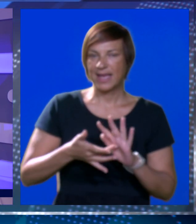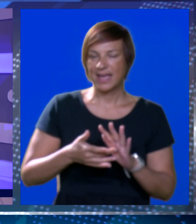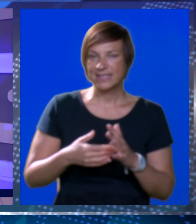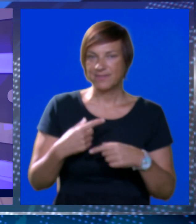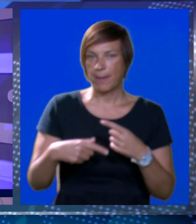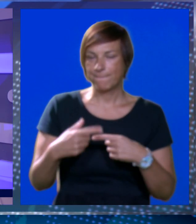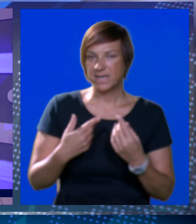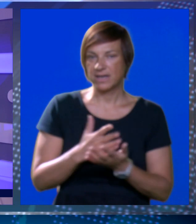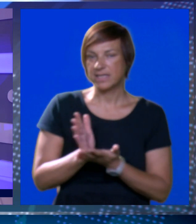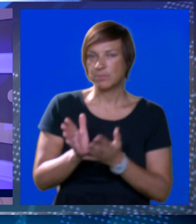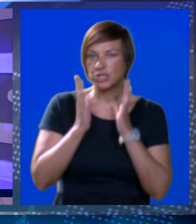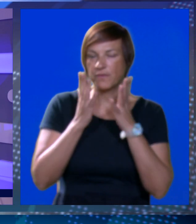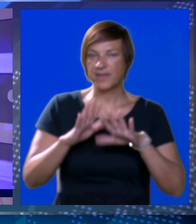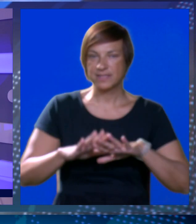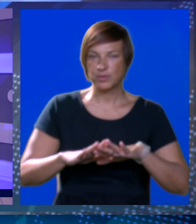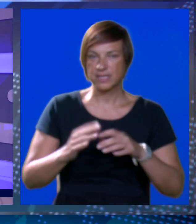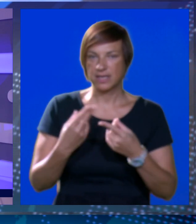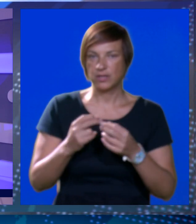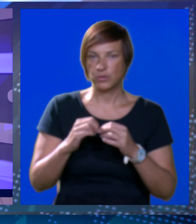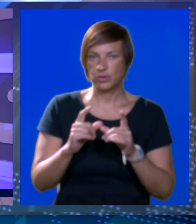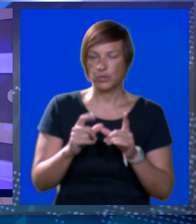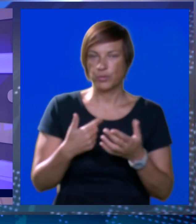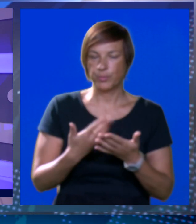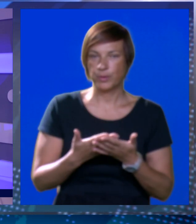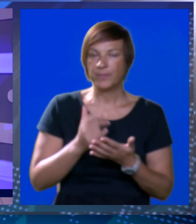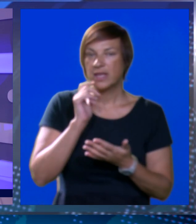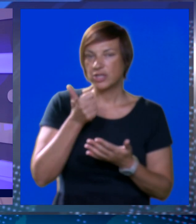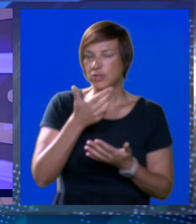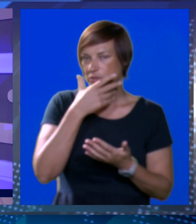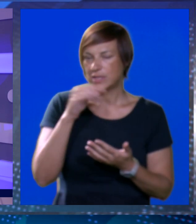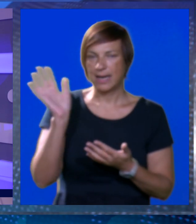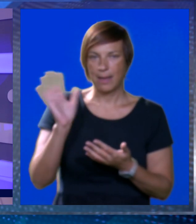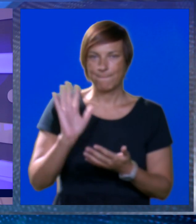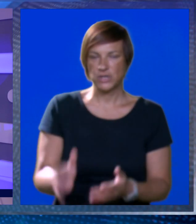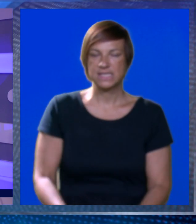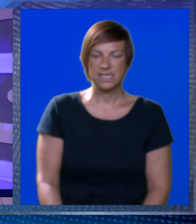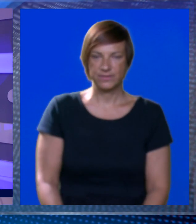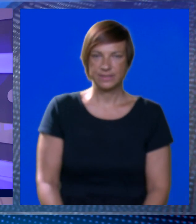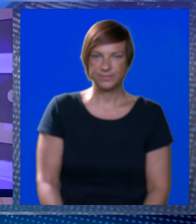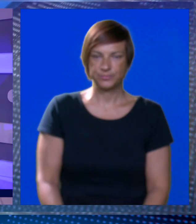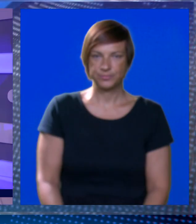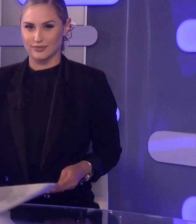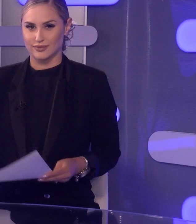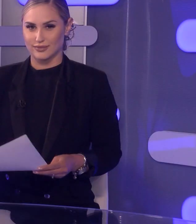A sve priloge na našoj službenoj Facebook stranici i YouTube kanalu. Do sutra, lijepi pozdrav!